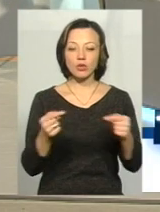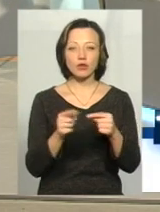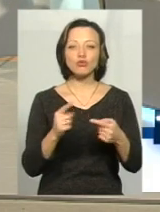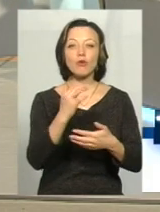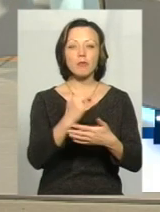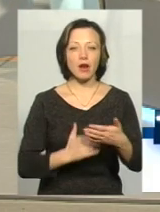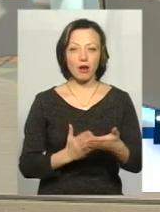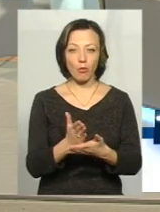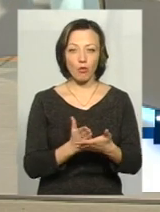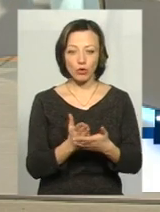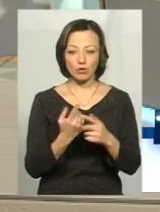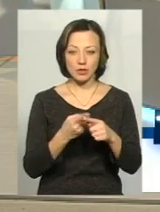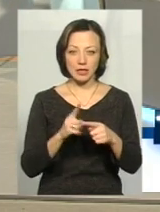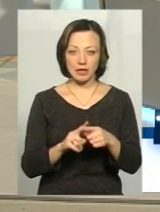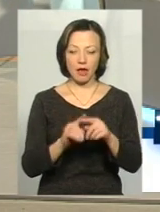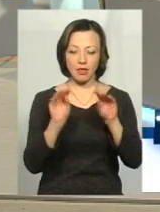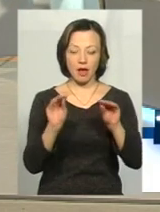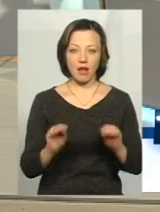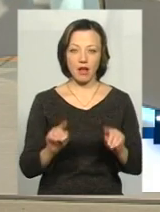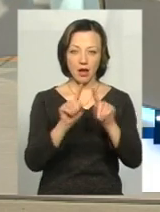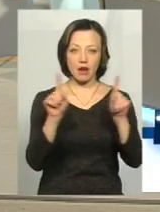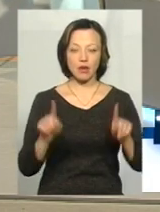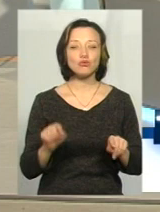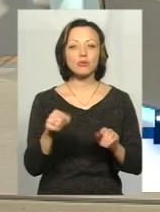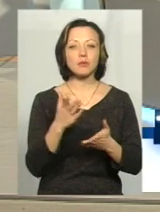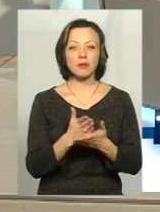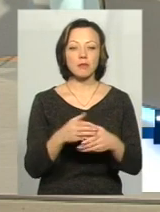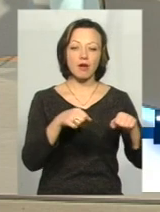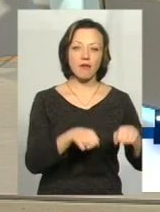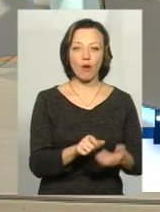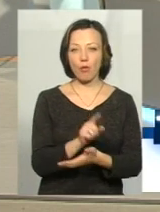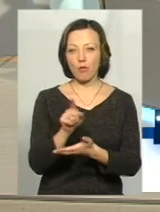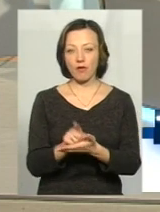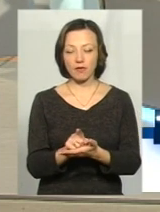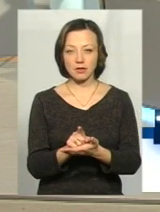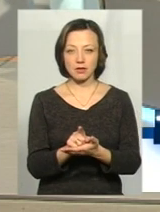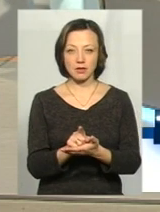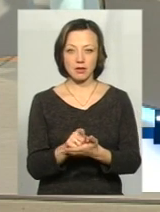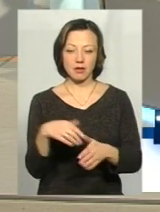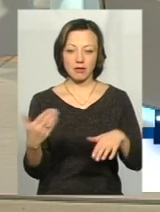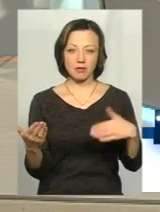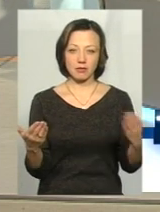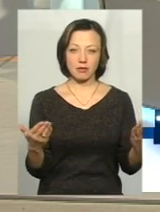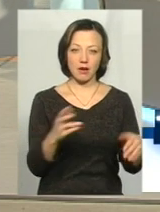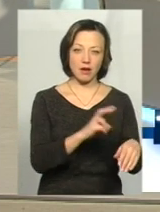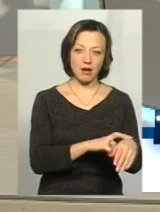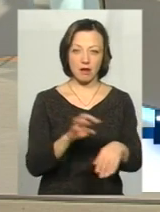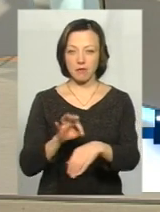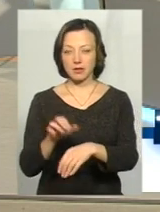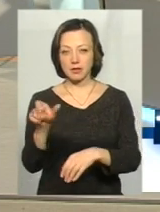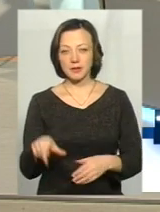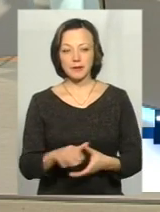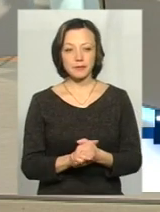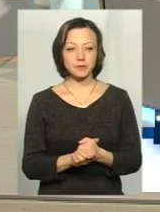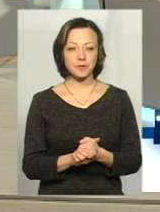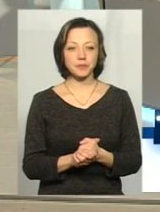перелік послуг саме в цій декларації? Що ми там бачимо, які права і обов'язки пацієнта і лікаря? Я вам вдячна